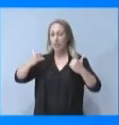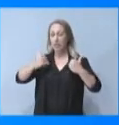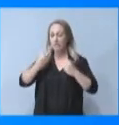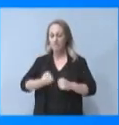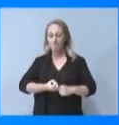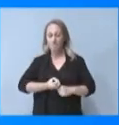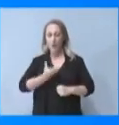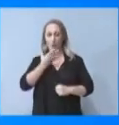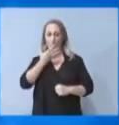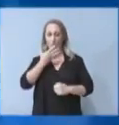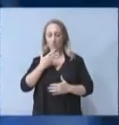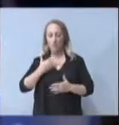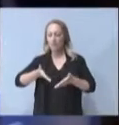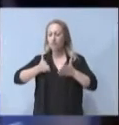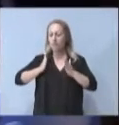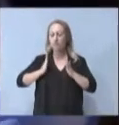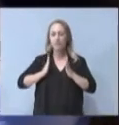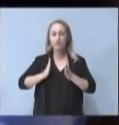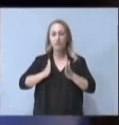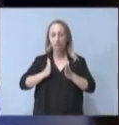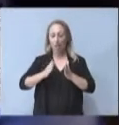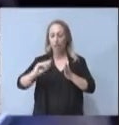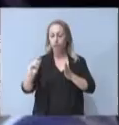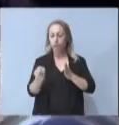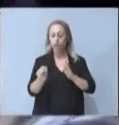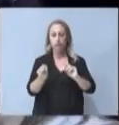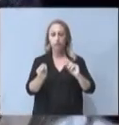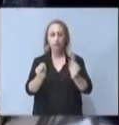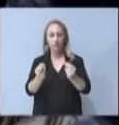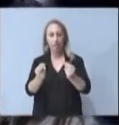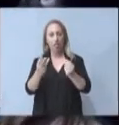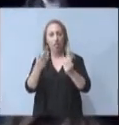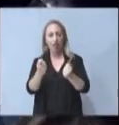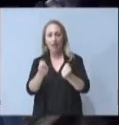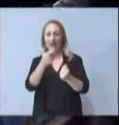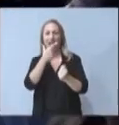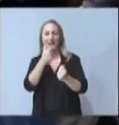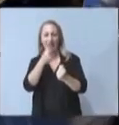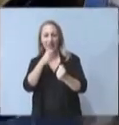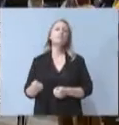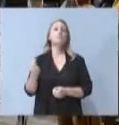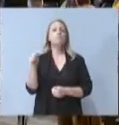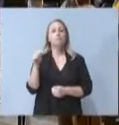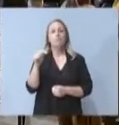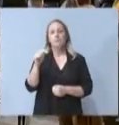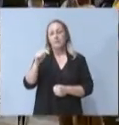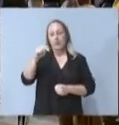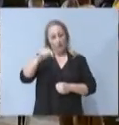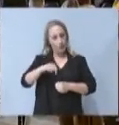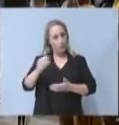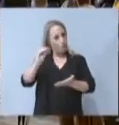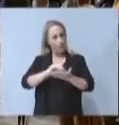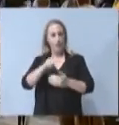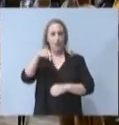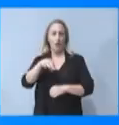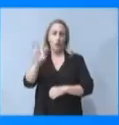αν όχι όλο, ένα πολύ μεγάλο μέρος του πληθυσμού και αγγίζει τα 3,5 δισεκατομμύρια ευρώ. Βρίσκομαι και πάλι στη